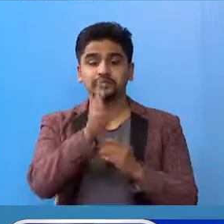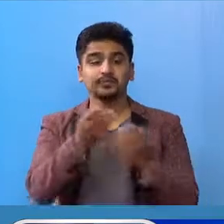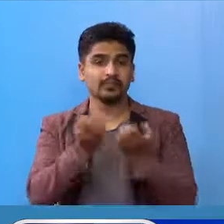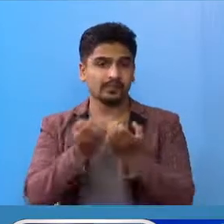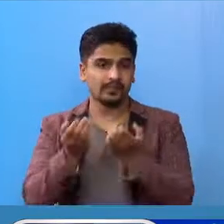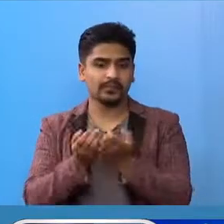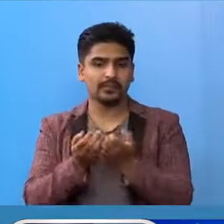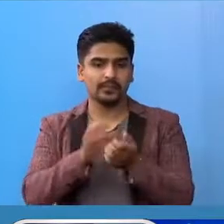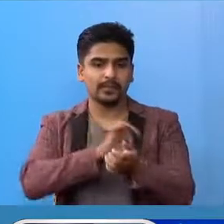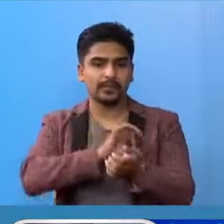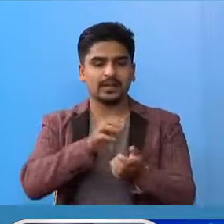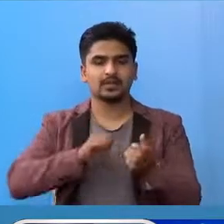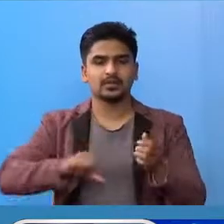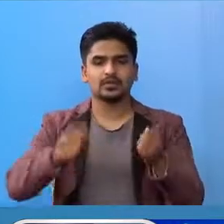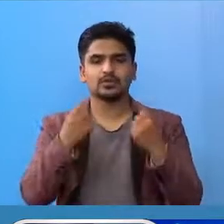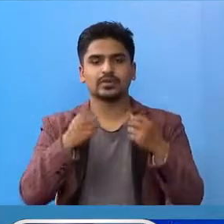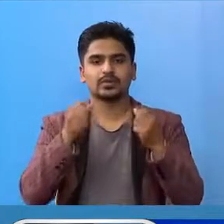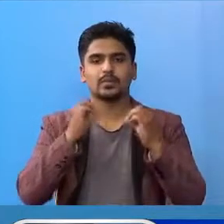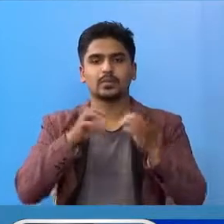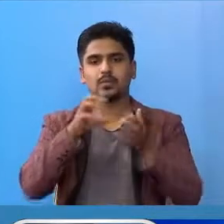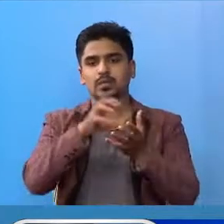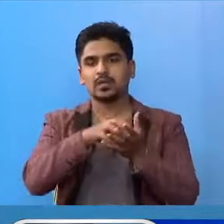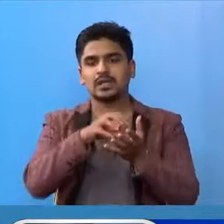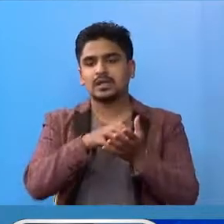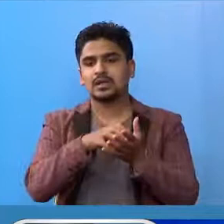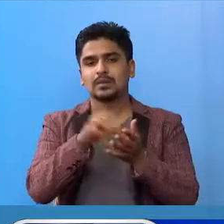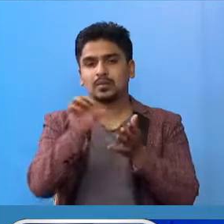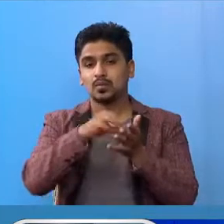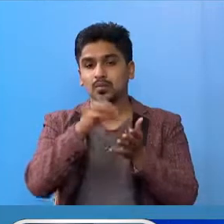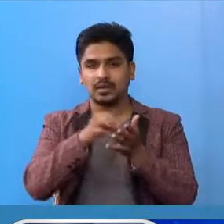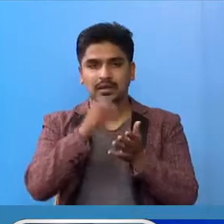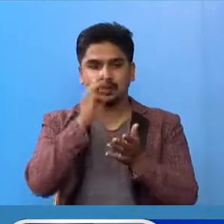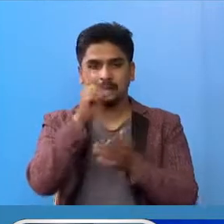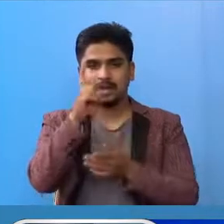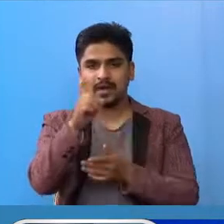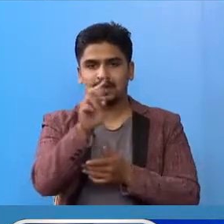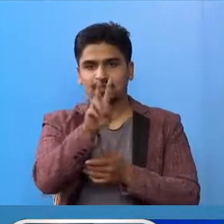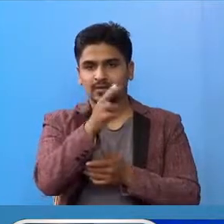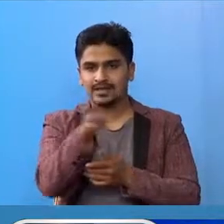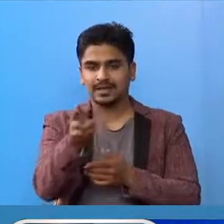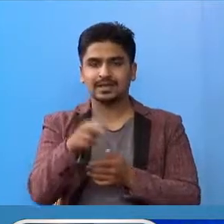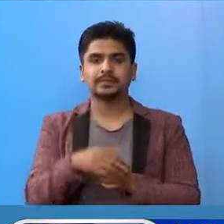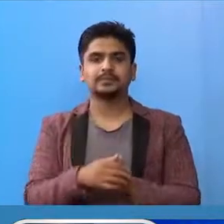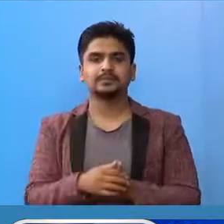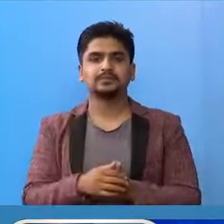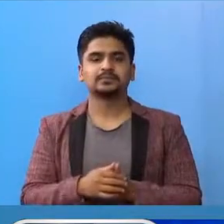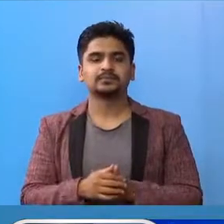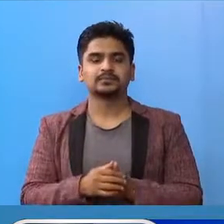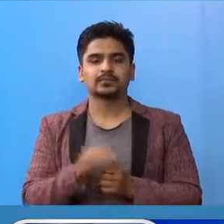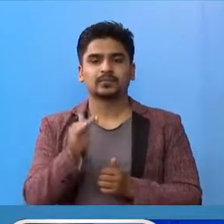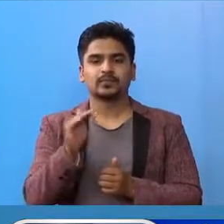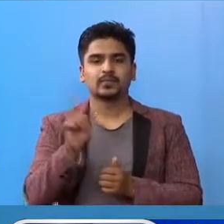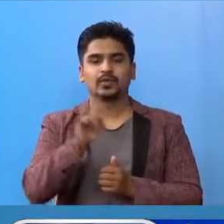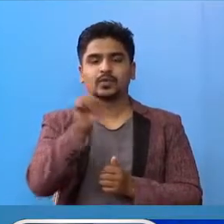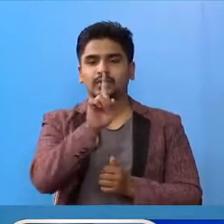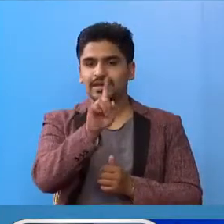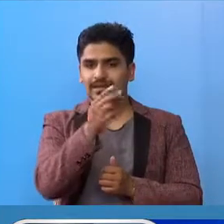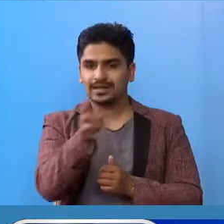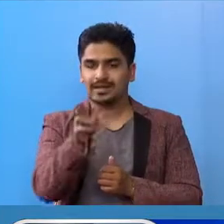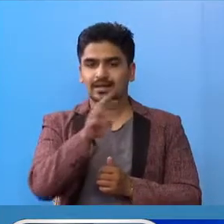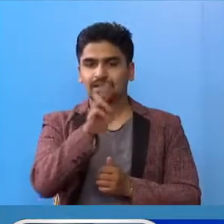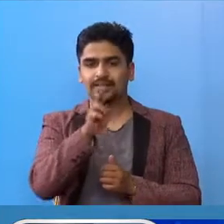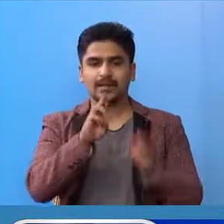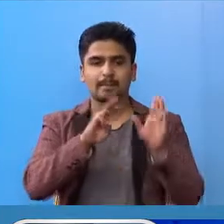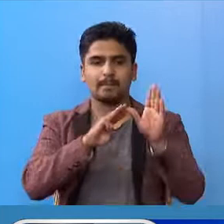गरी प्रादेशिक जनस्वास्था पर्योक्साला पोखरा मा बागलुंका दुई जना, तनवु का एक जना,